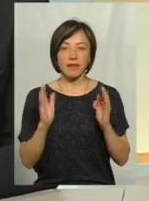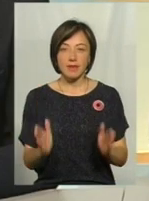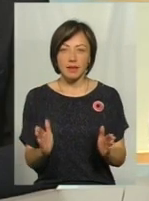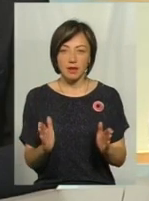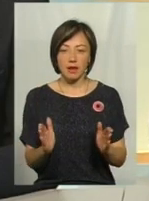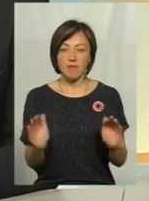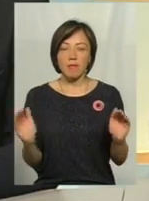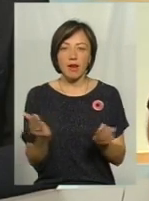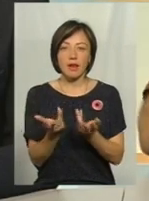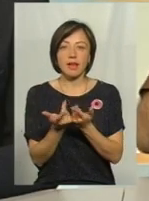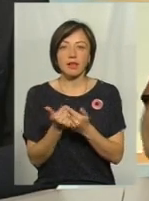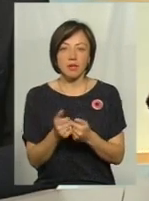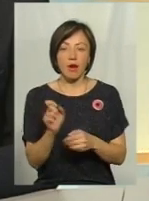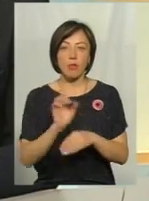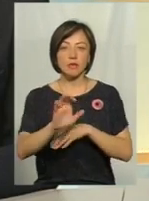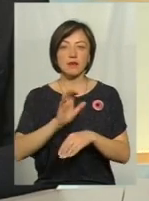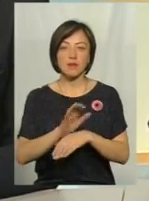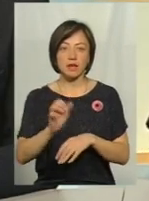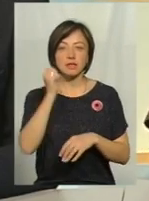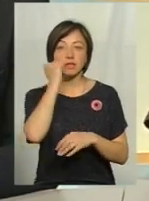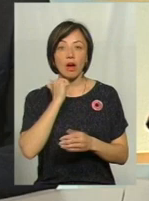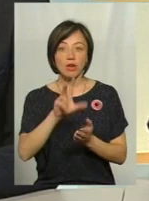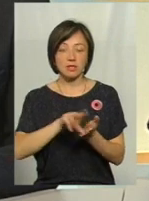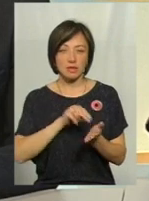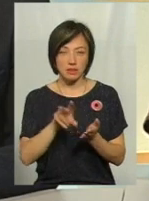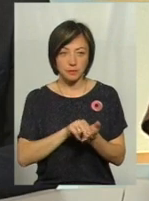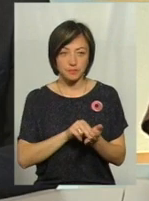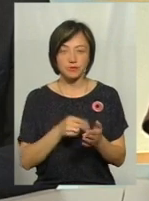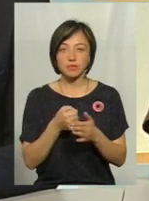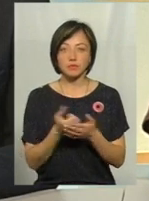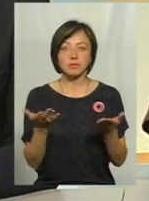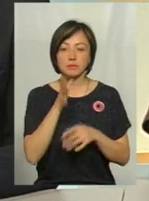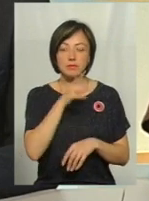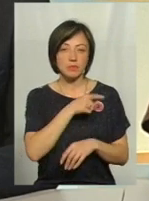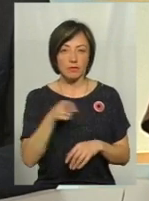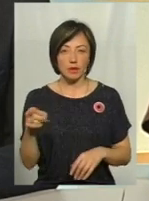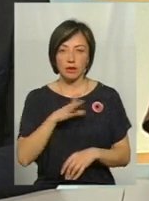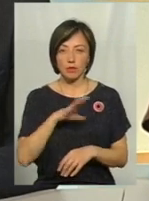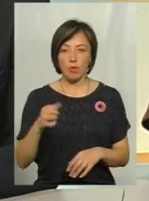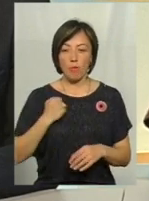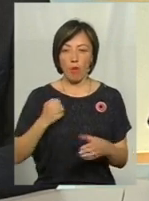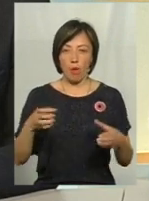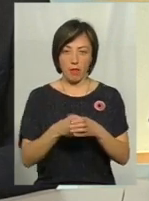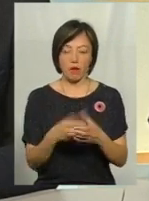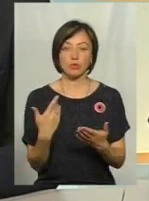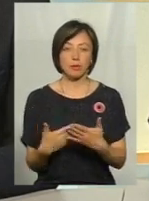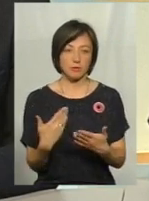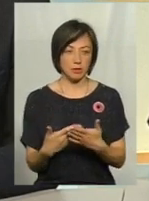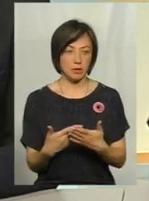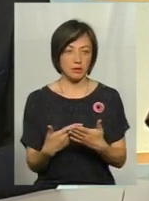в малій кількості, але й поставлялося старого зразка, до якого часу не було боєкомплекту. Наприклад,